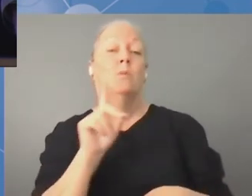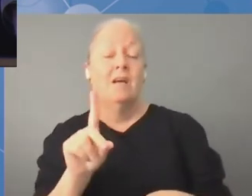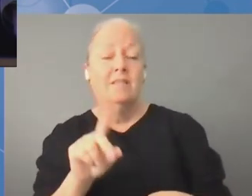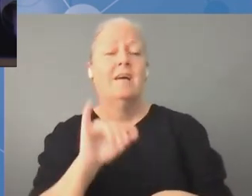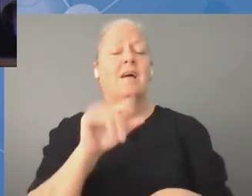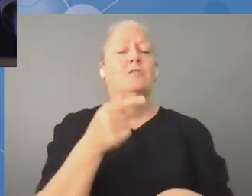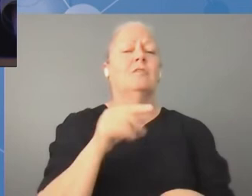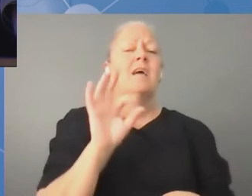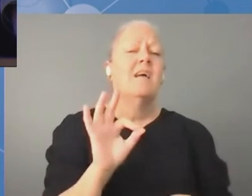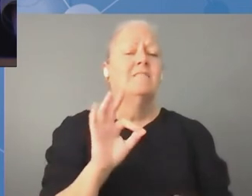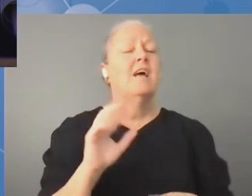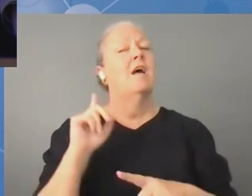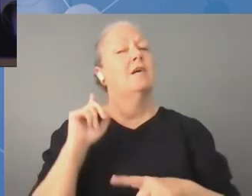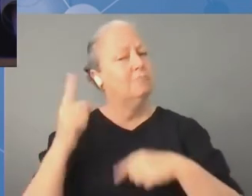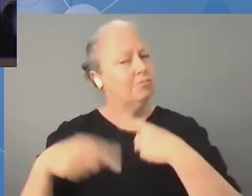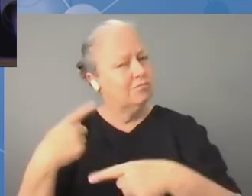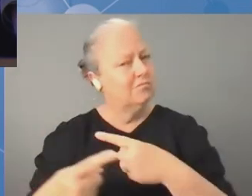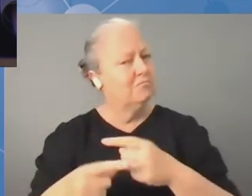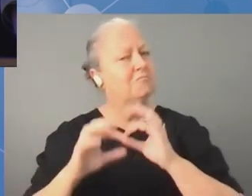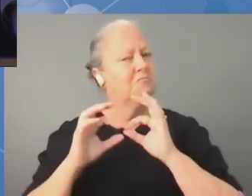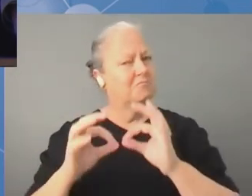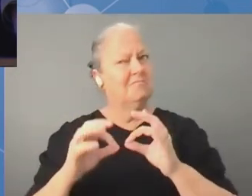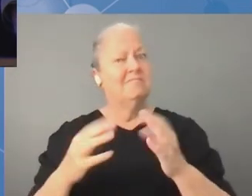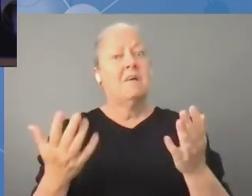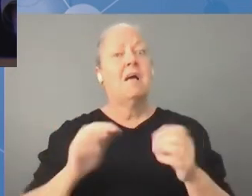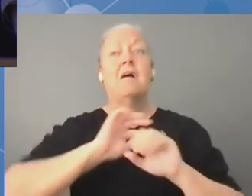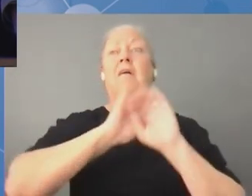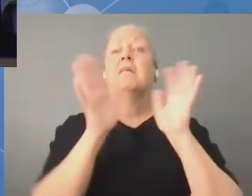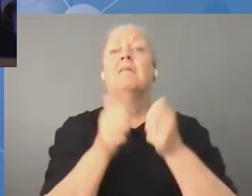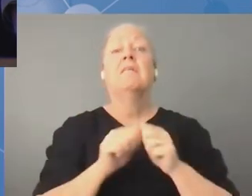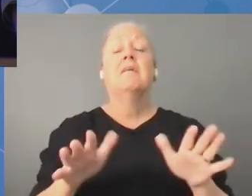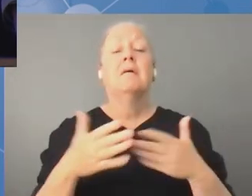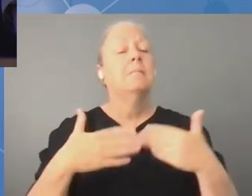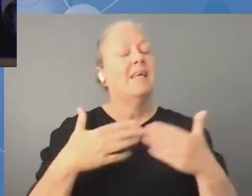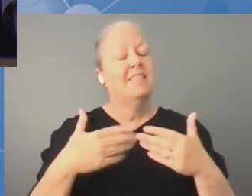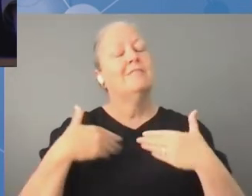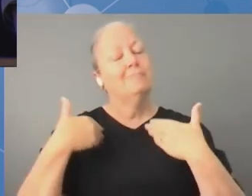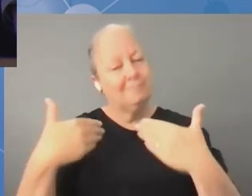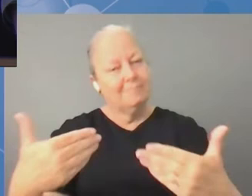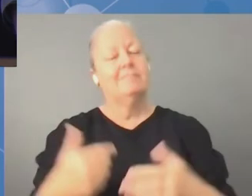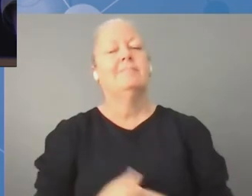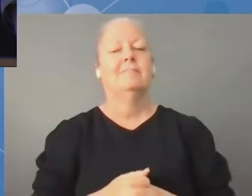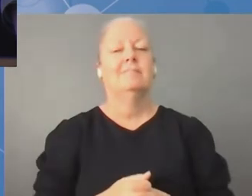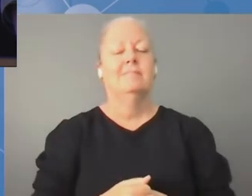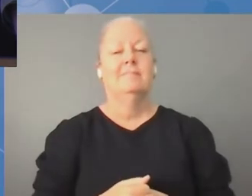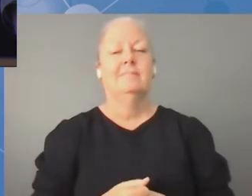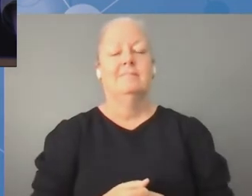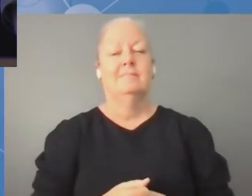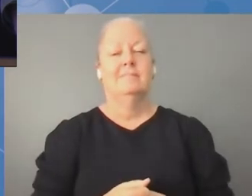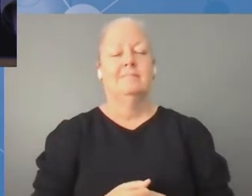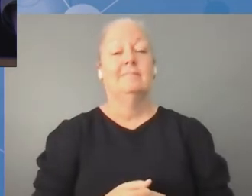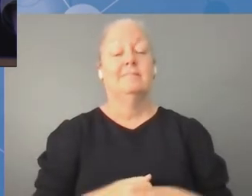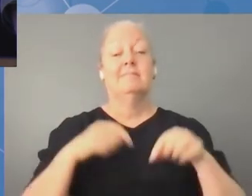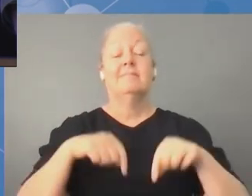zauważyliśmy razem, że byli uczestnicy online, ale były problemy językowe